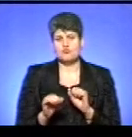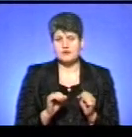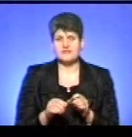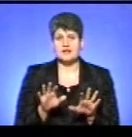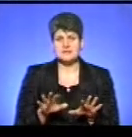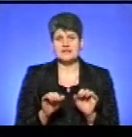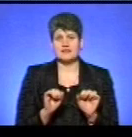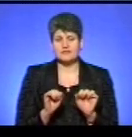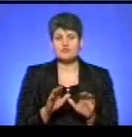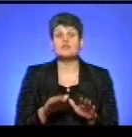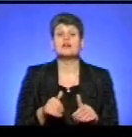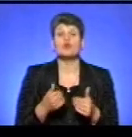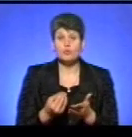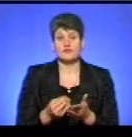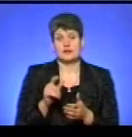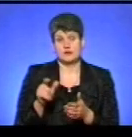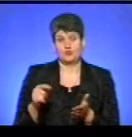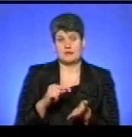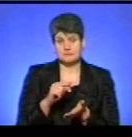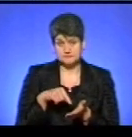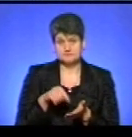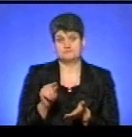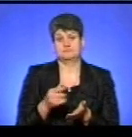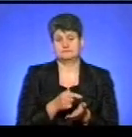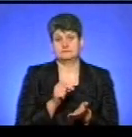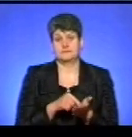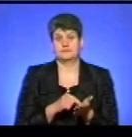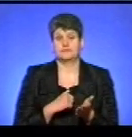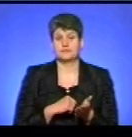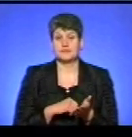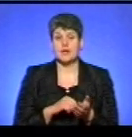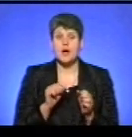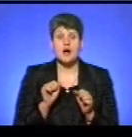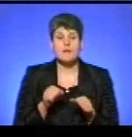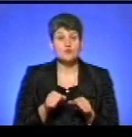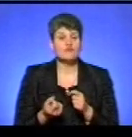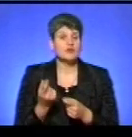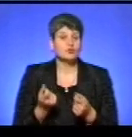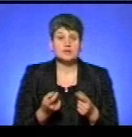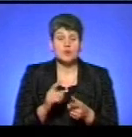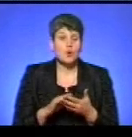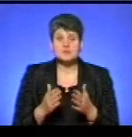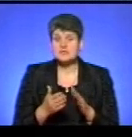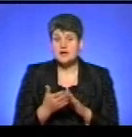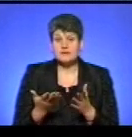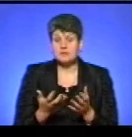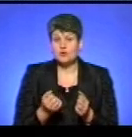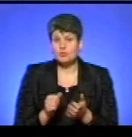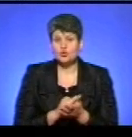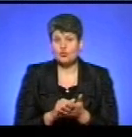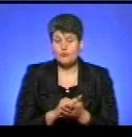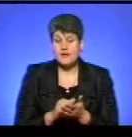керівників, щоб вони рекомендували людям цей пункт разу запланих. Тому що може виникнути певні обставини, де при прийомі